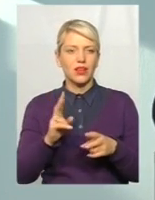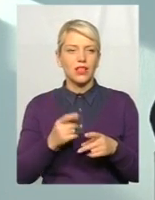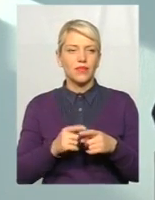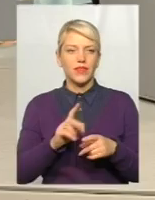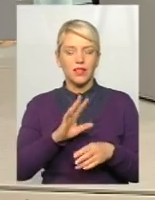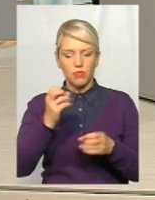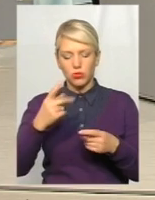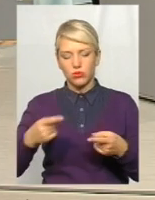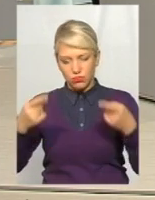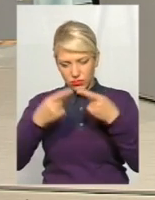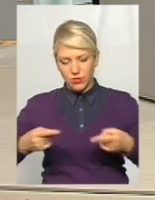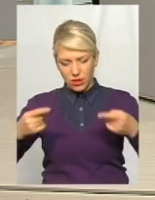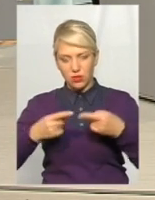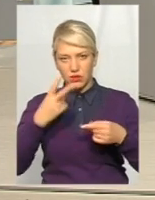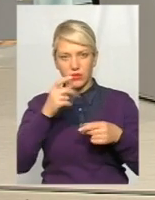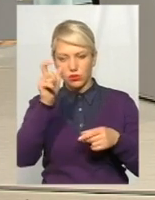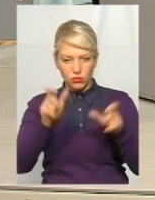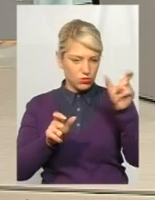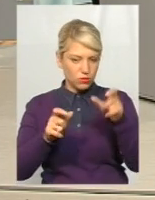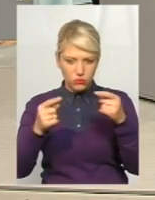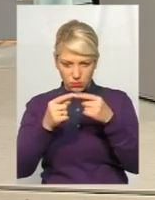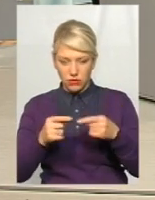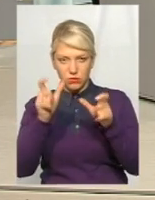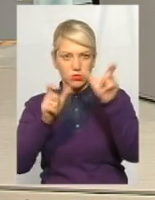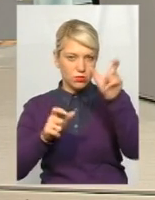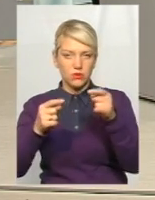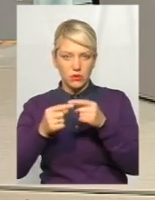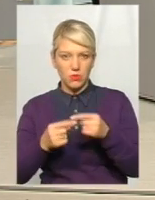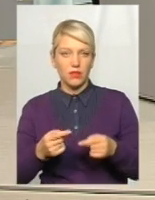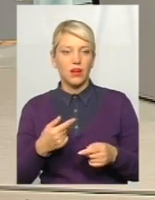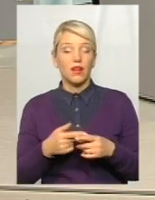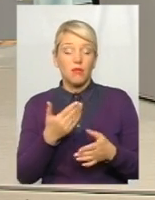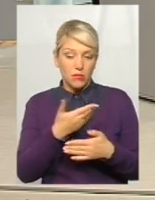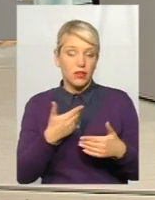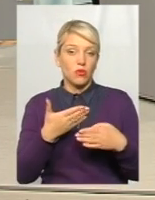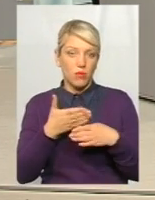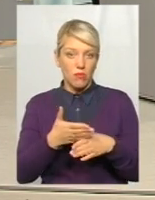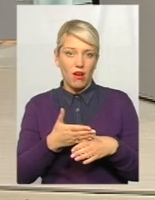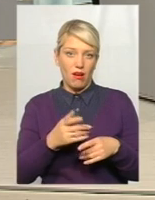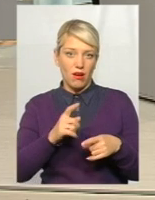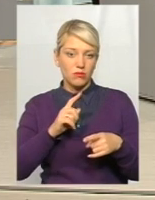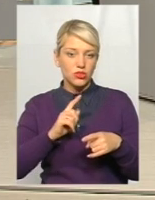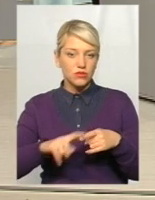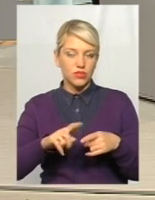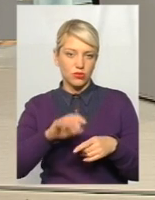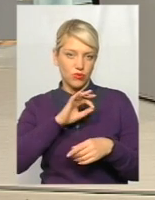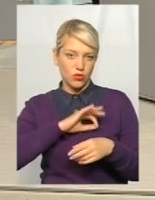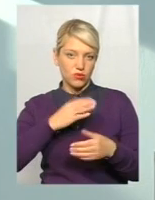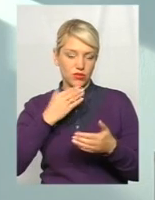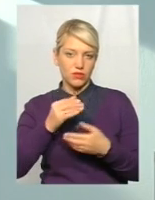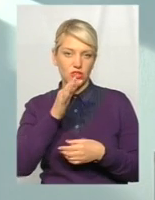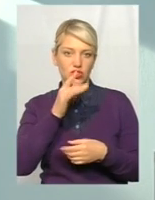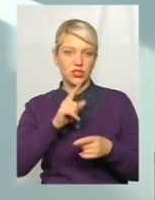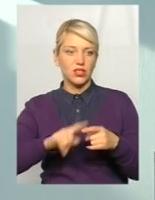не просто звірять, знаєте, стопчики співпали, співпали. Ми допомагаємо вивільнити час і використовувати більше ефективно свій час. Але ніяк випадку